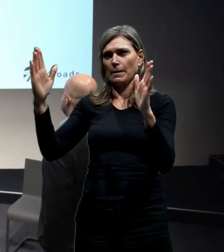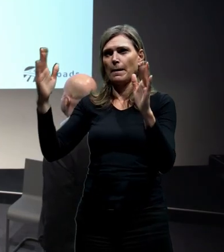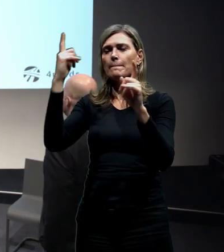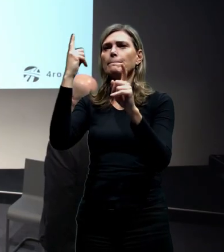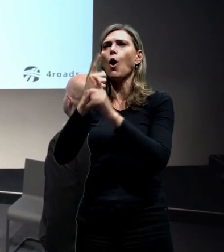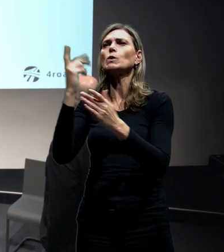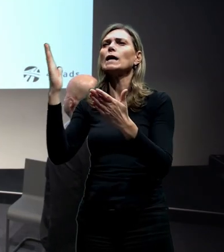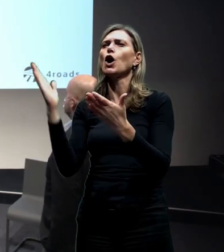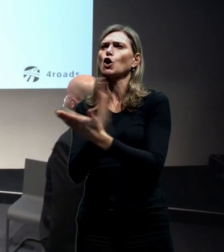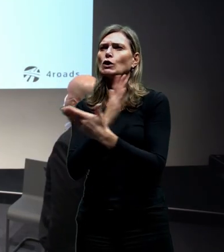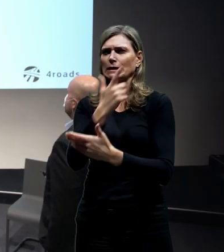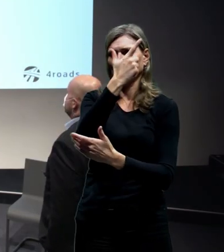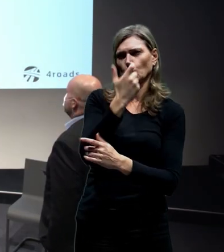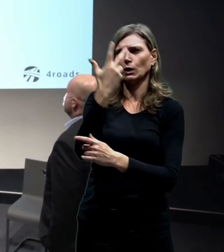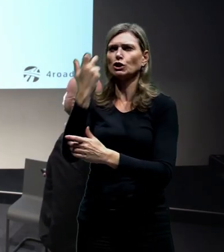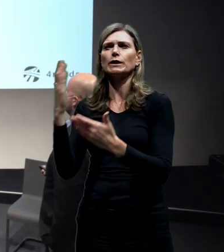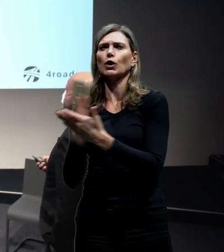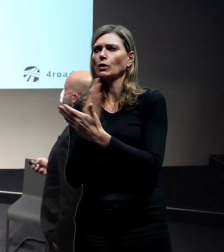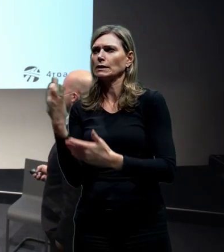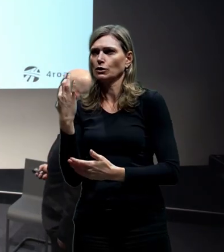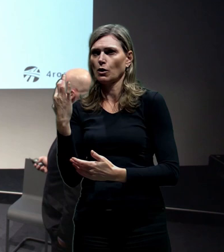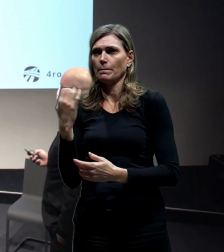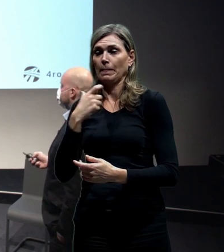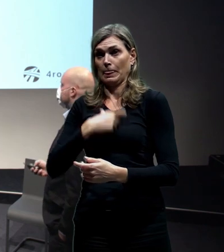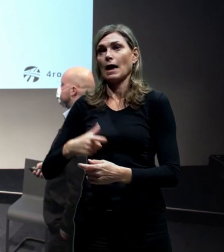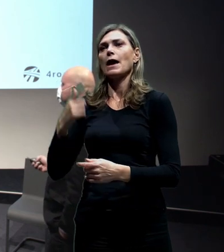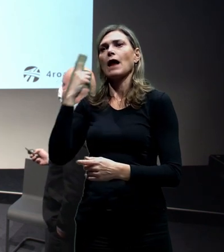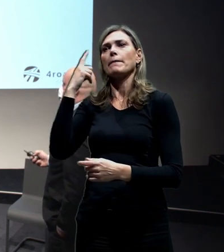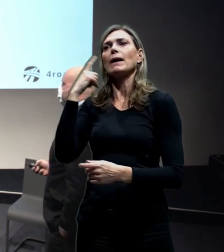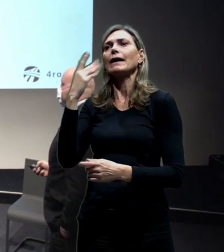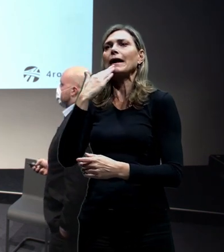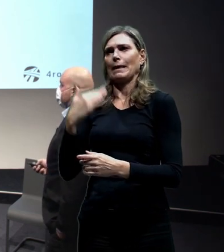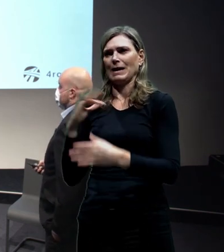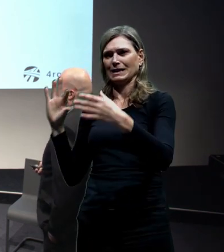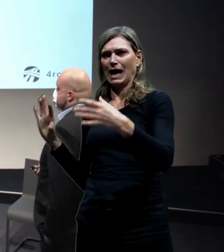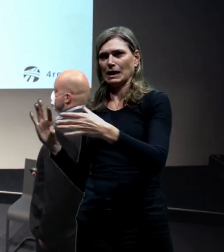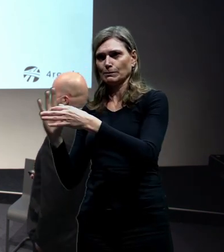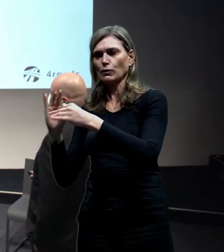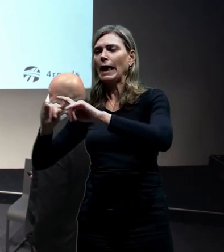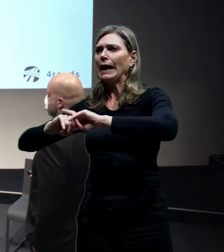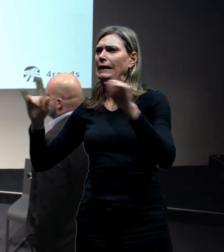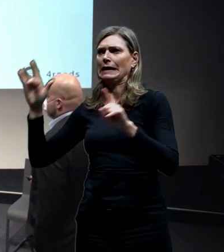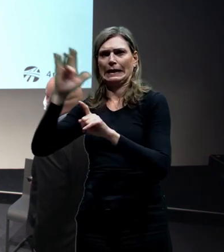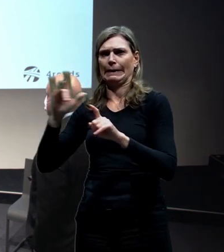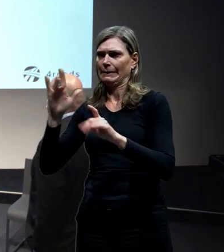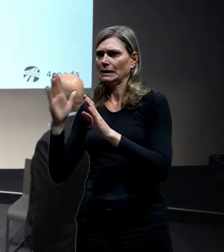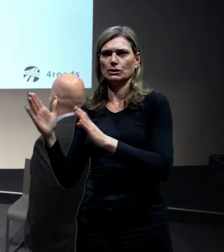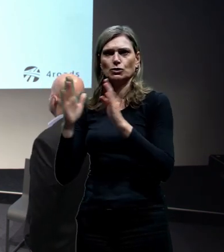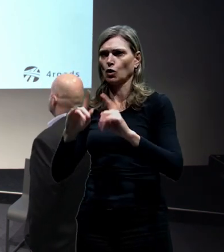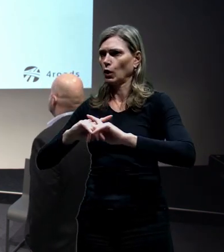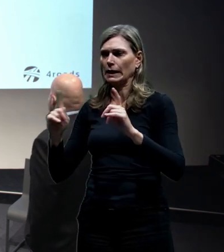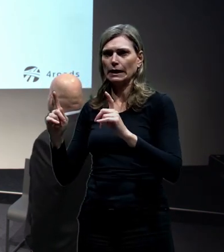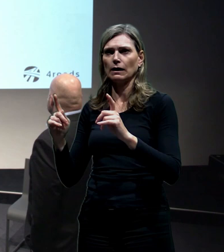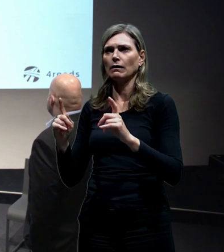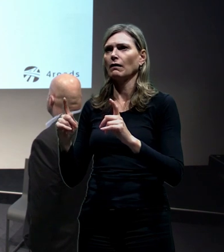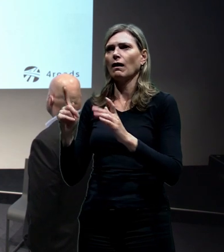Liší se ta varianta v tom, že my přicházíme libeňskou spojkou v jiné trase, než jsme zvyklí, nepřicházíme tou